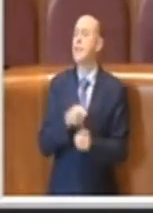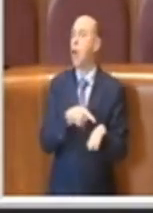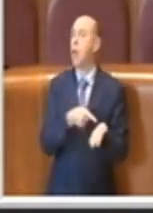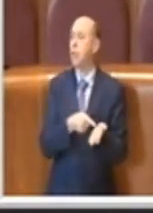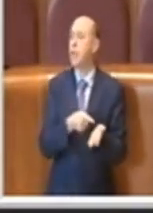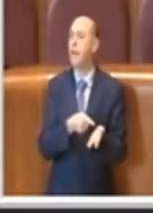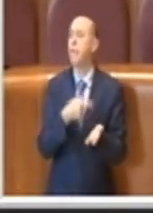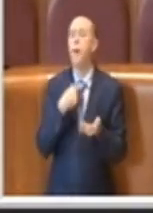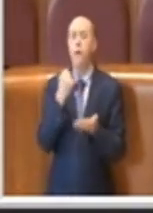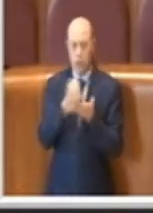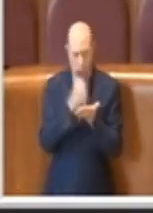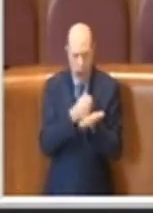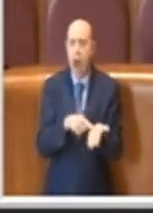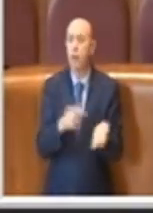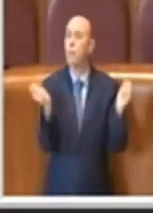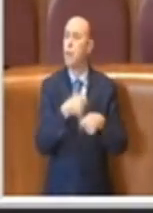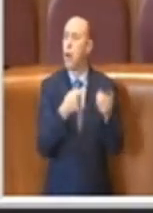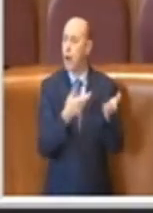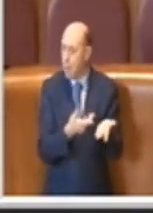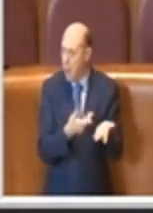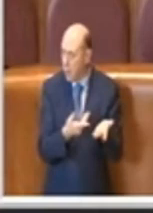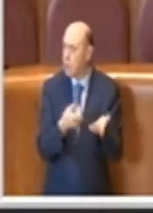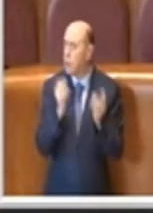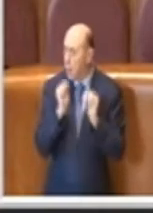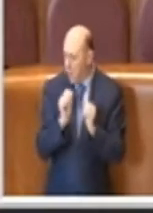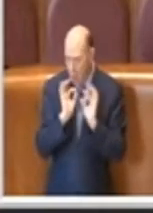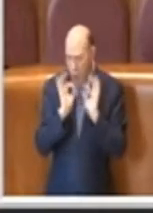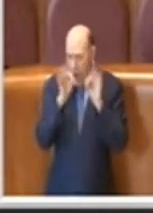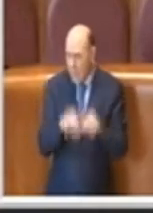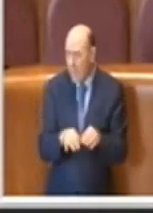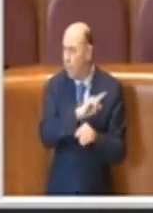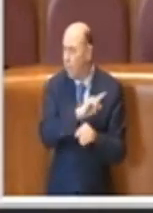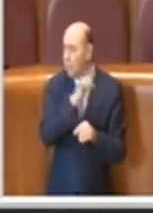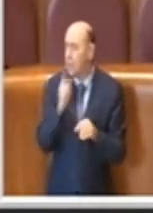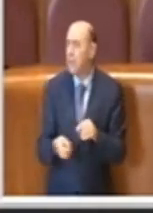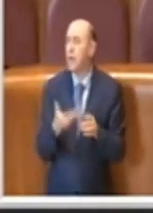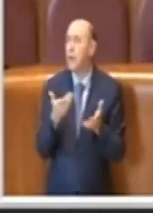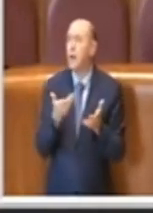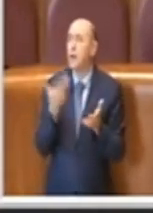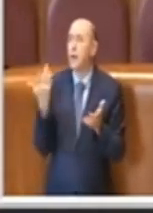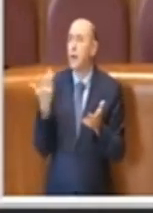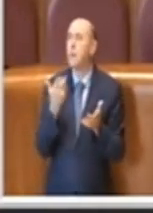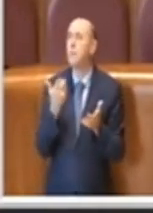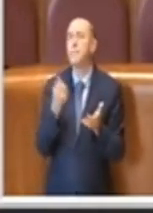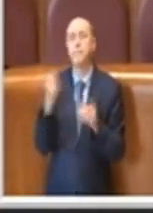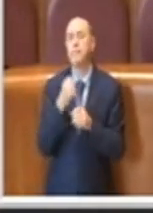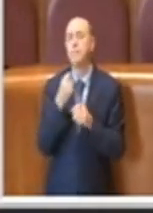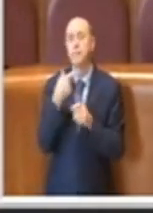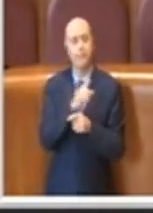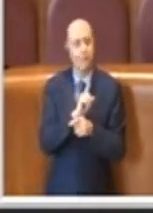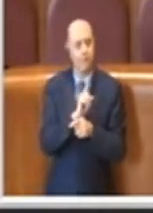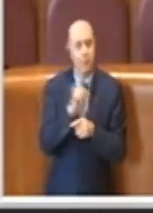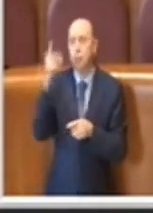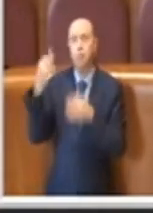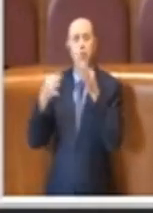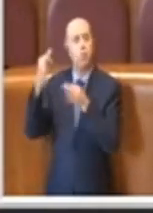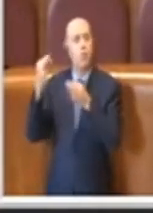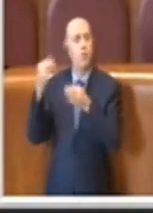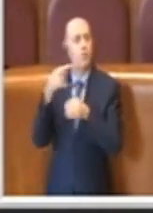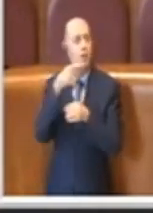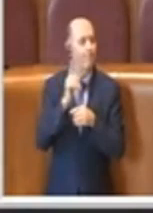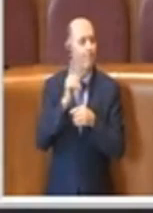di pignoramento fino ad arrivare poi alla designazione da parte del giudice.